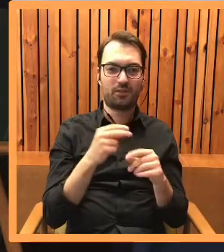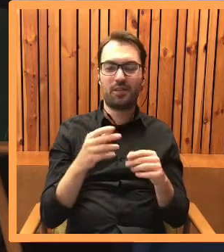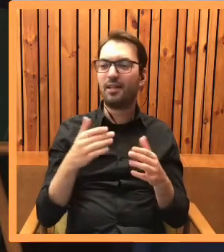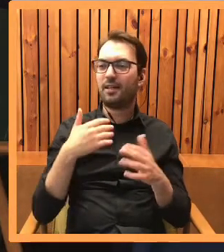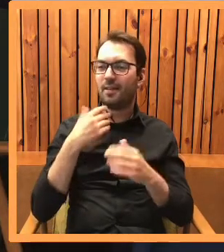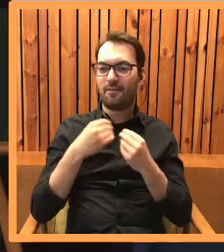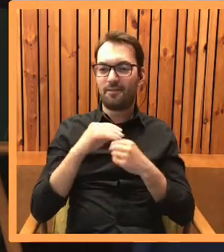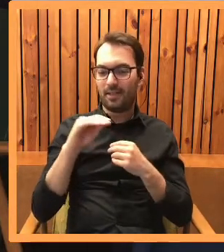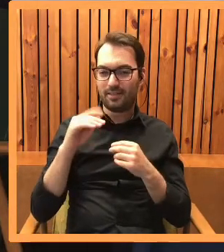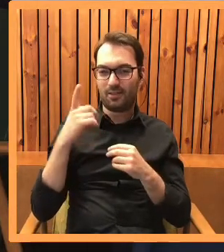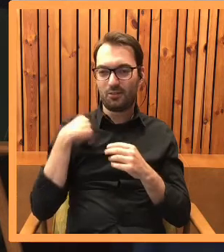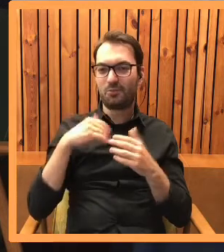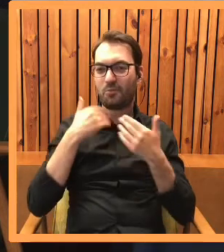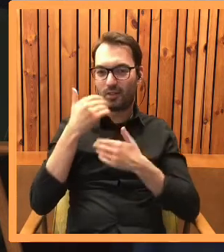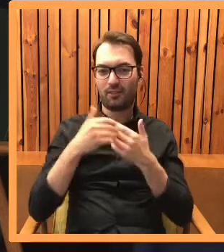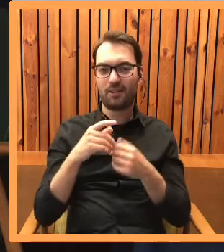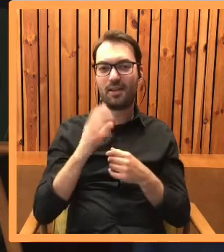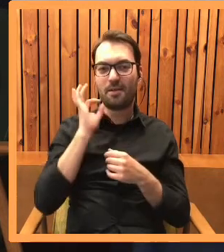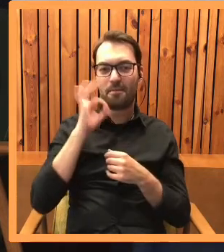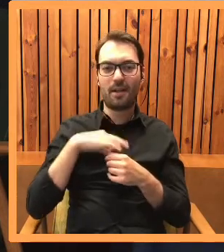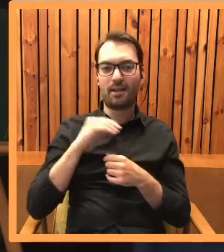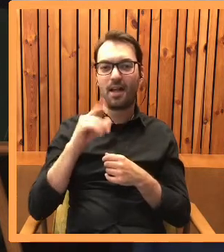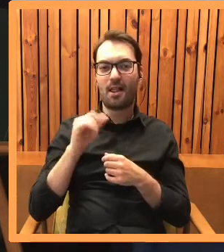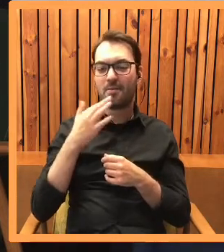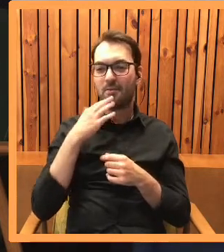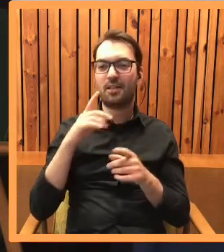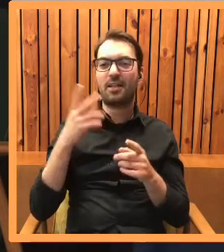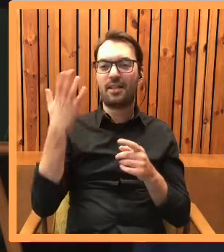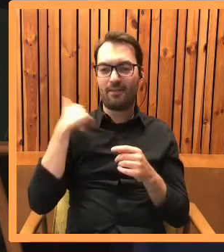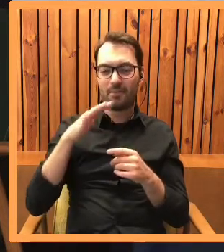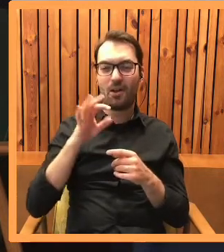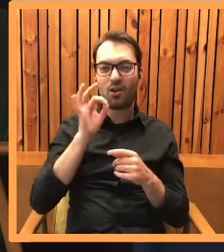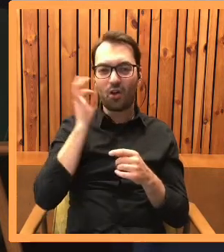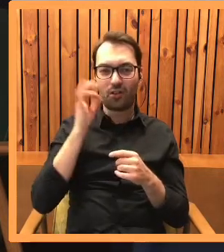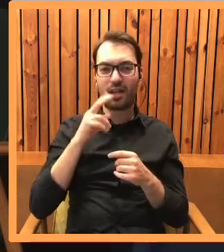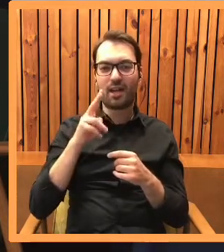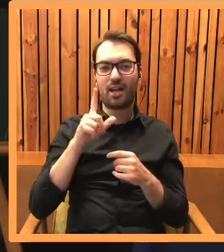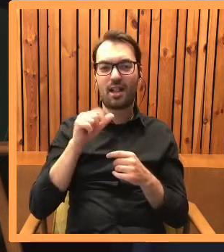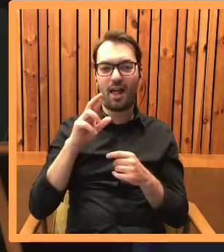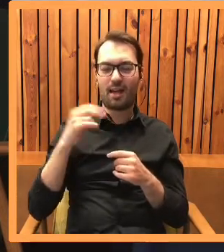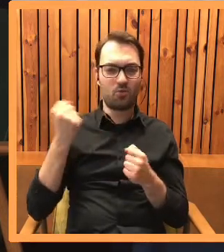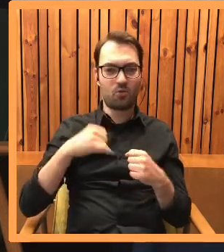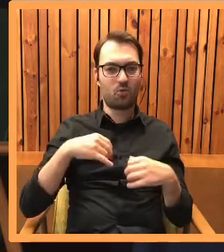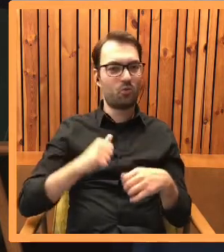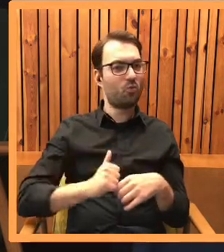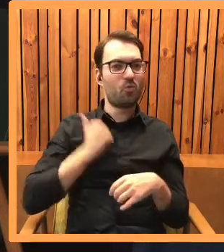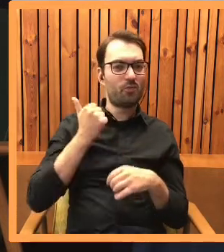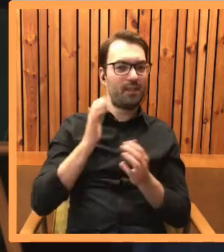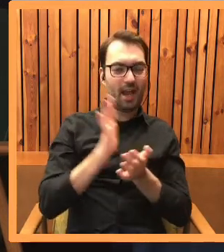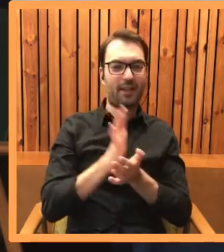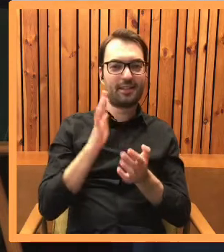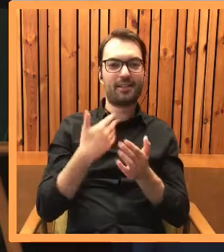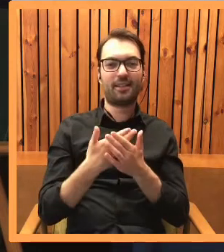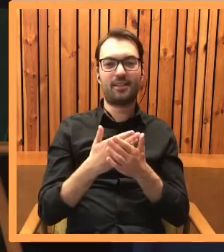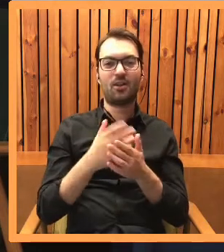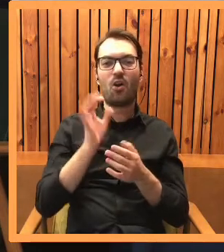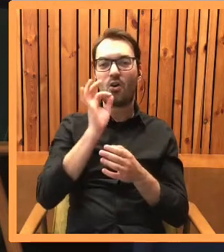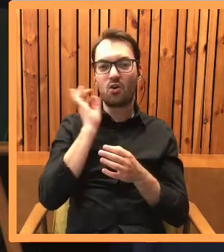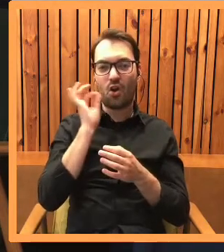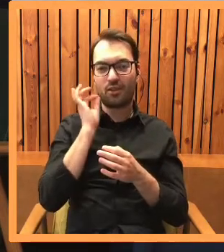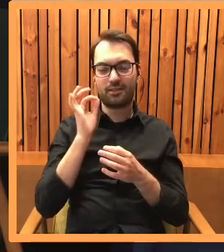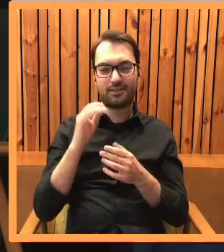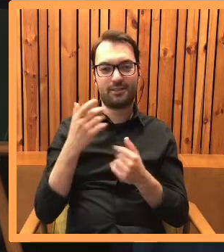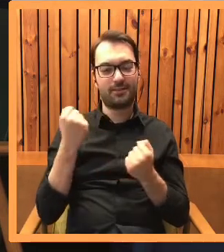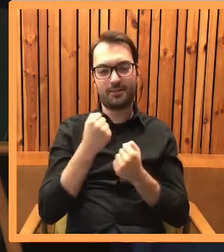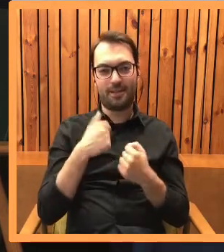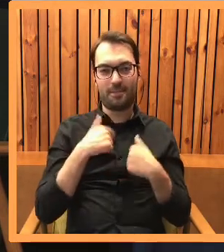kolejnych widzów. Pani Ela pisze m.in. tym, że miała kiedyś kotkę Klary, czarną, dumną kobitkę z charakterkiem. związku z tym, koty w moim sercu,